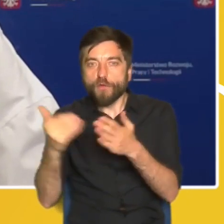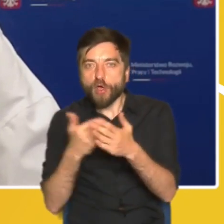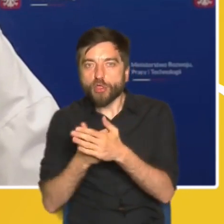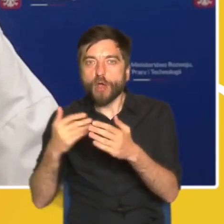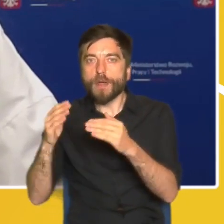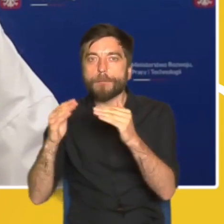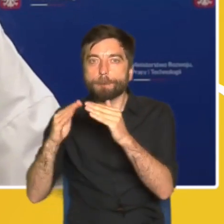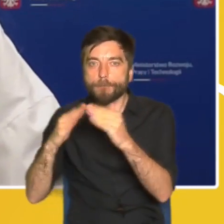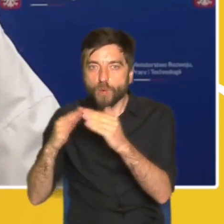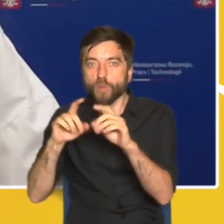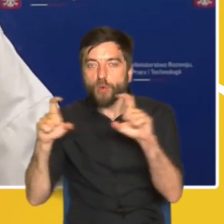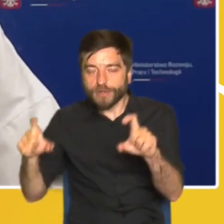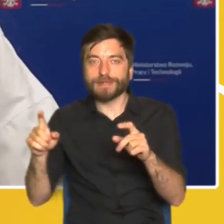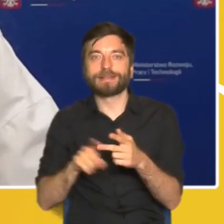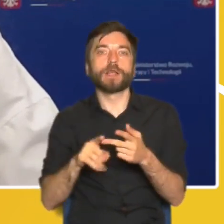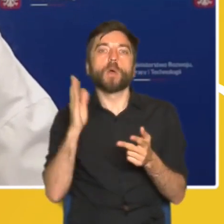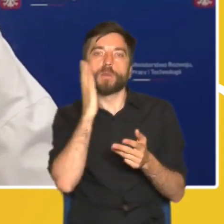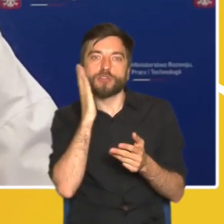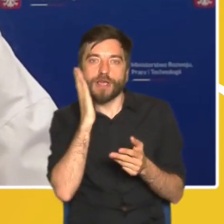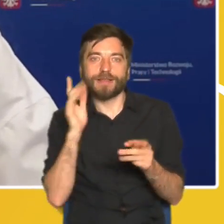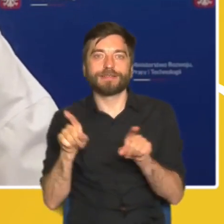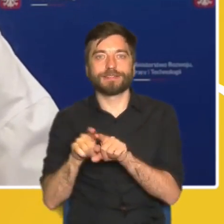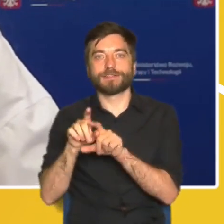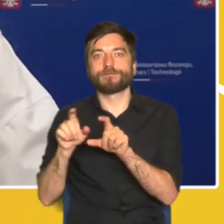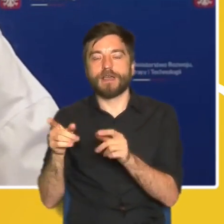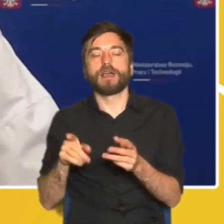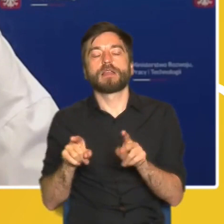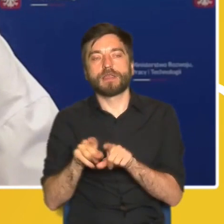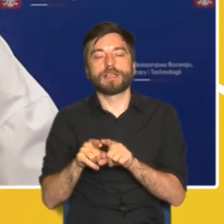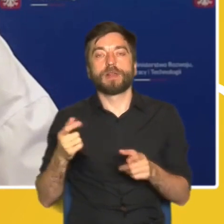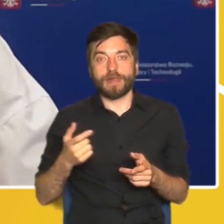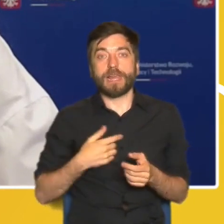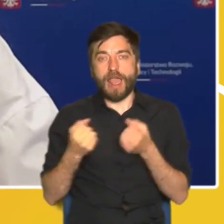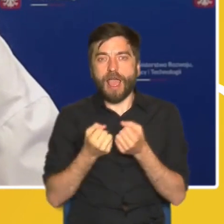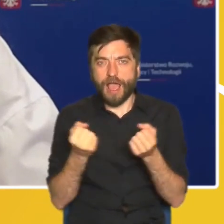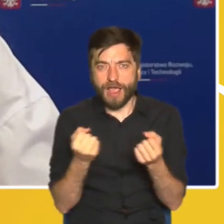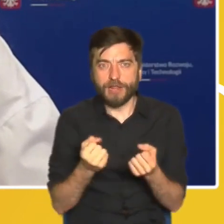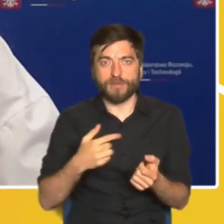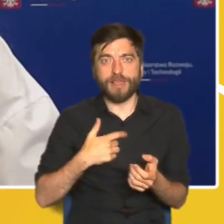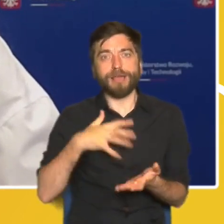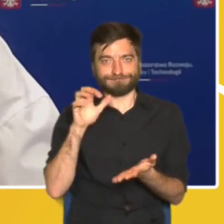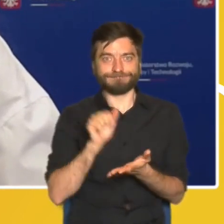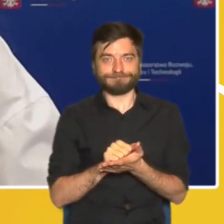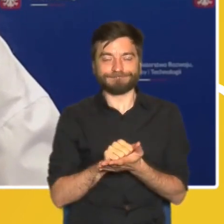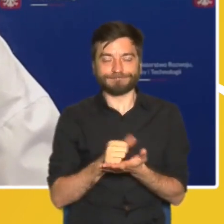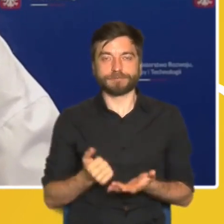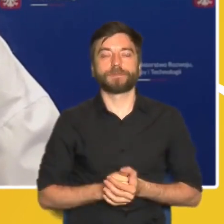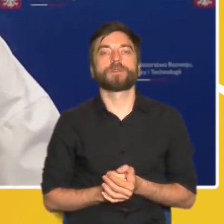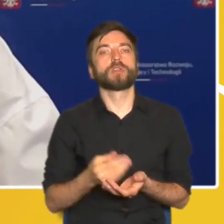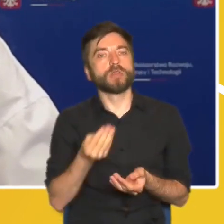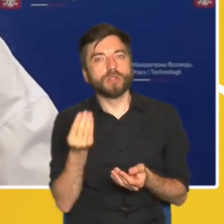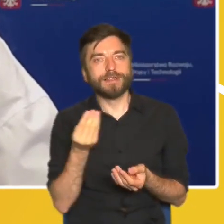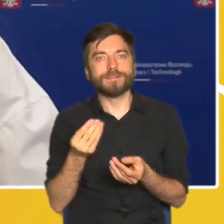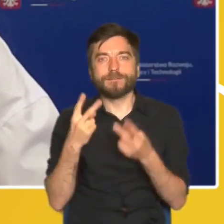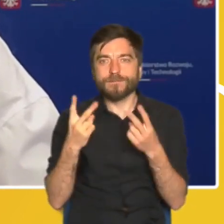nieruchomościami i mieszkalnictwa, którym też się aktywnie w Ministerstwie Rozwoju Pracy i Technologii zajmujemy. Ważnym